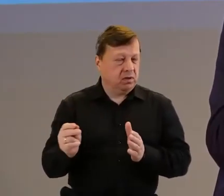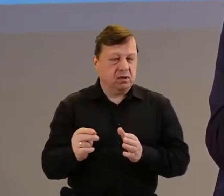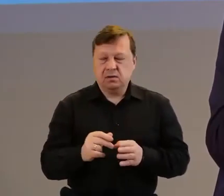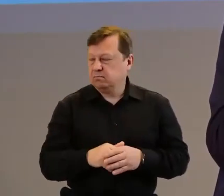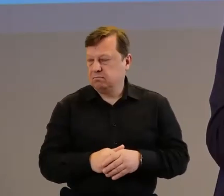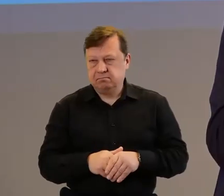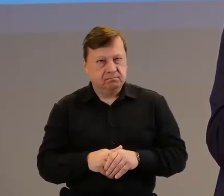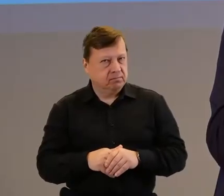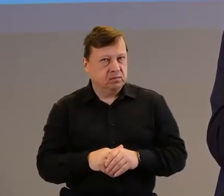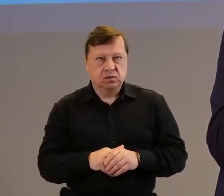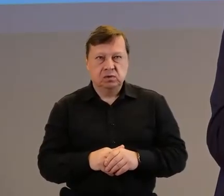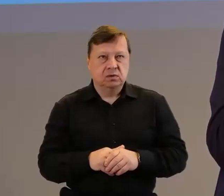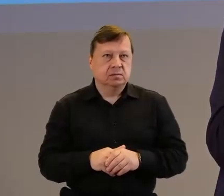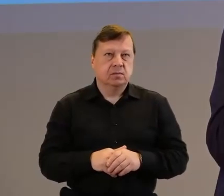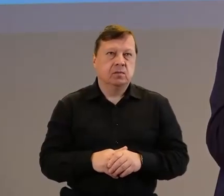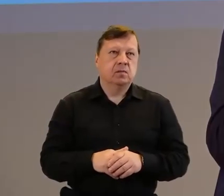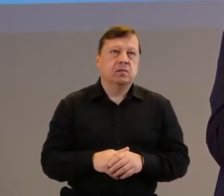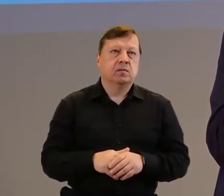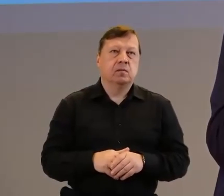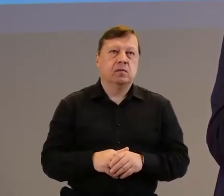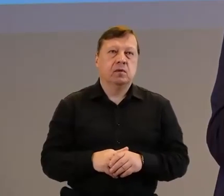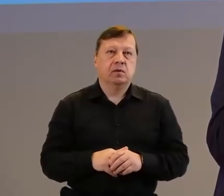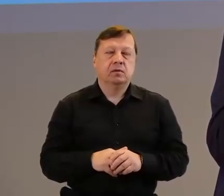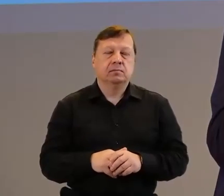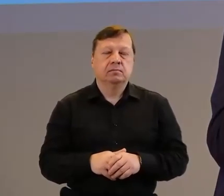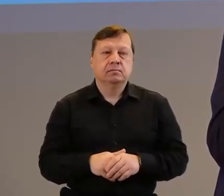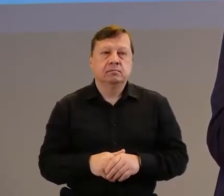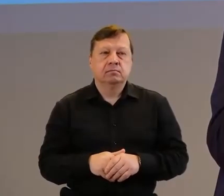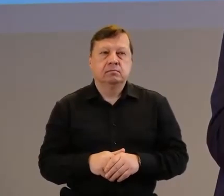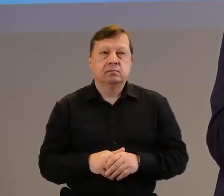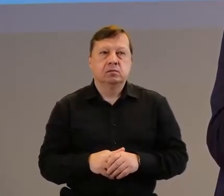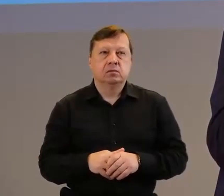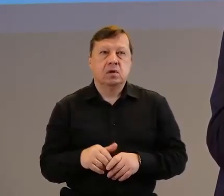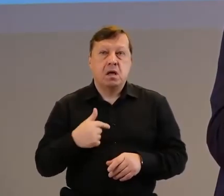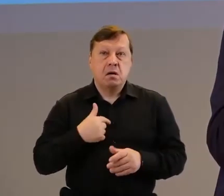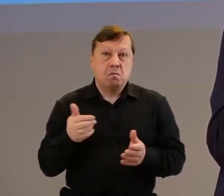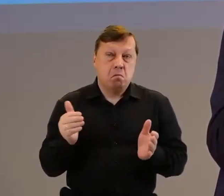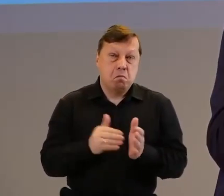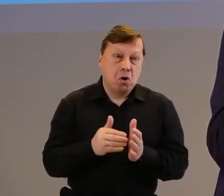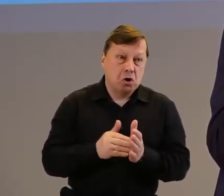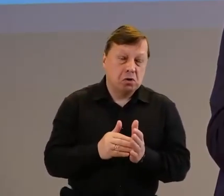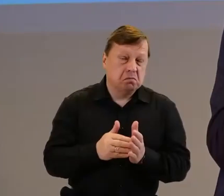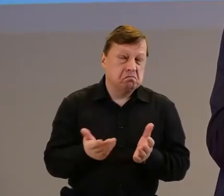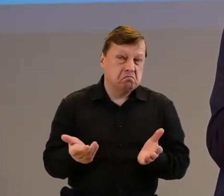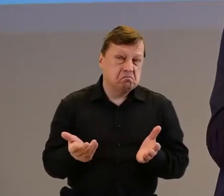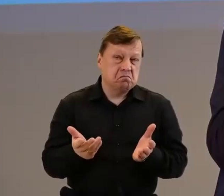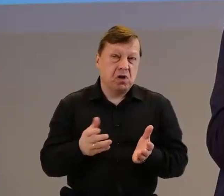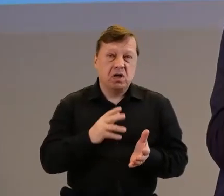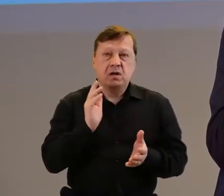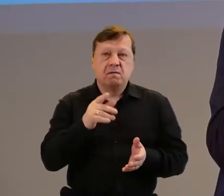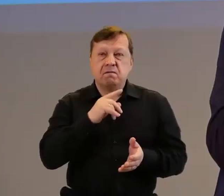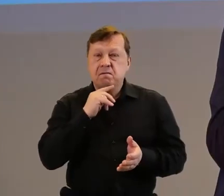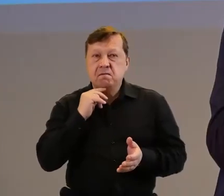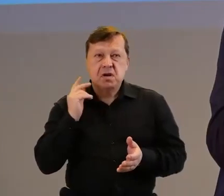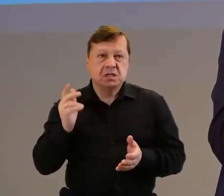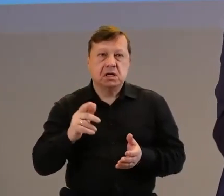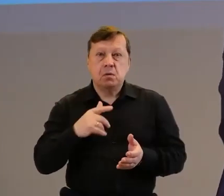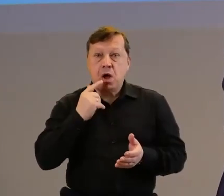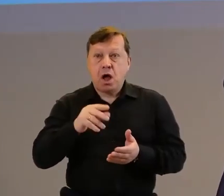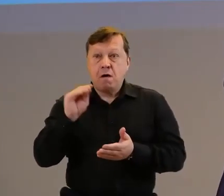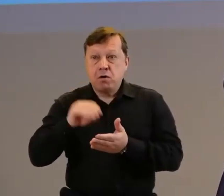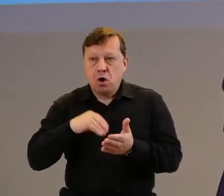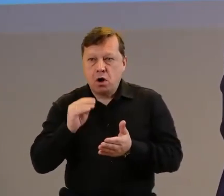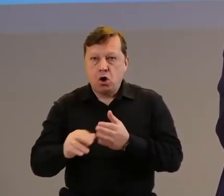wystąpienie o mini grant zawsze jest, natomiast czy my to w ogóle potrzebujemy czegoś takiego? Mam wrażenie, że nas to by zabiło. Formalności,